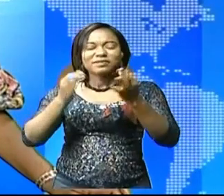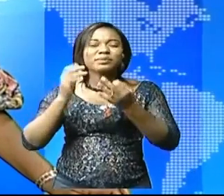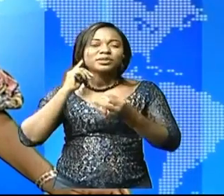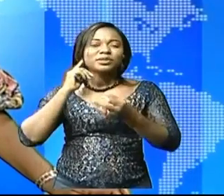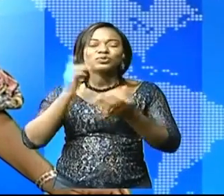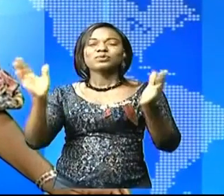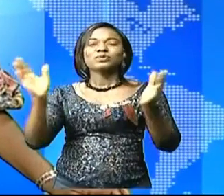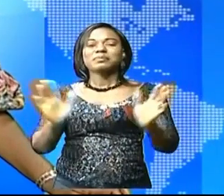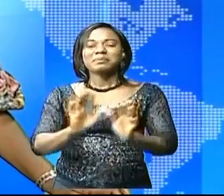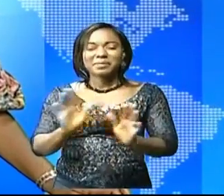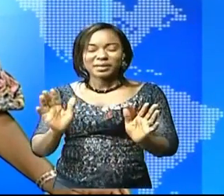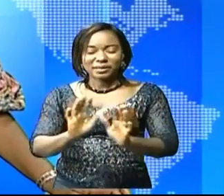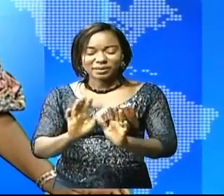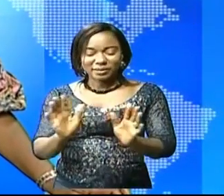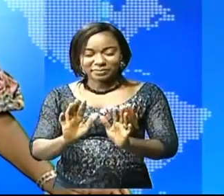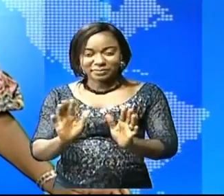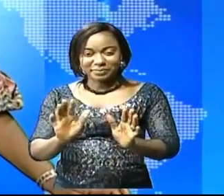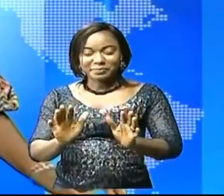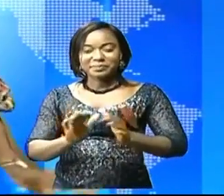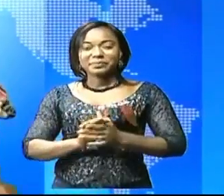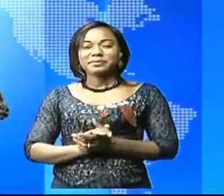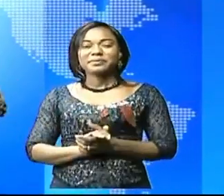journal. D'ici là, portez-vous bien. Au revoir.